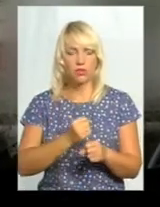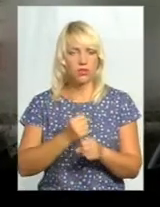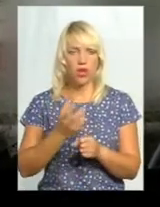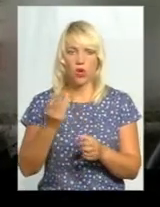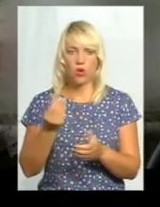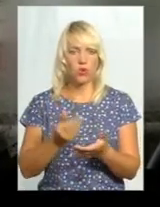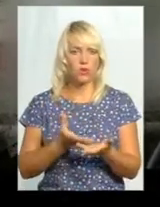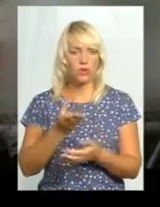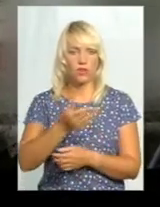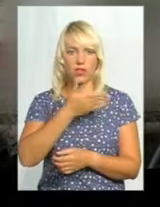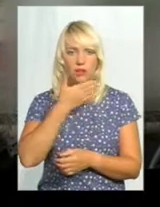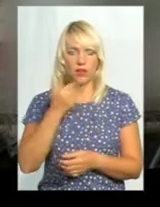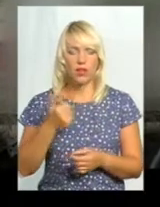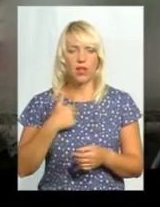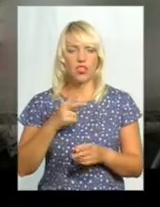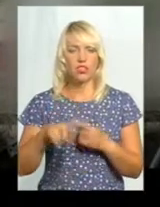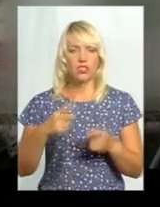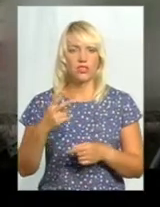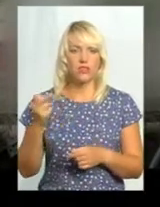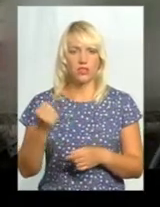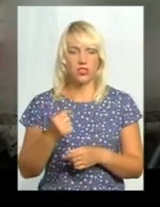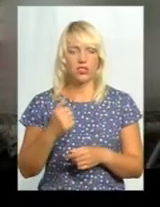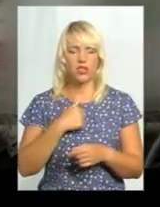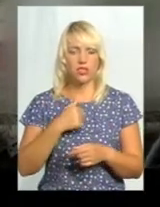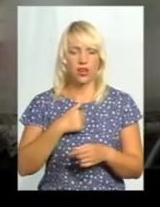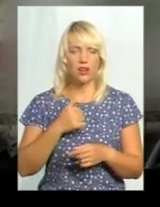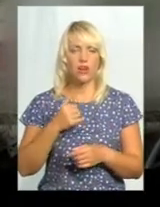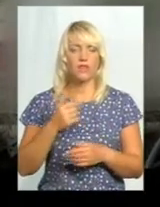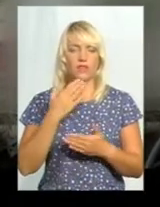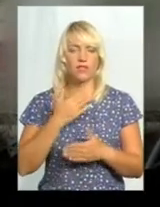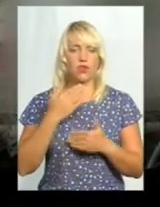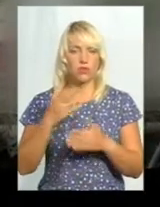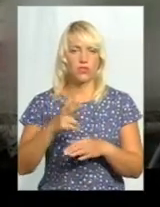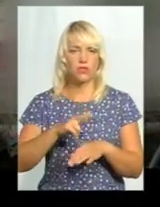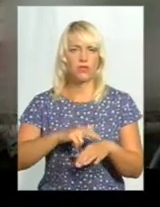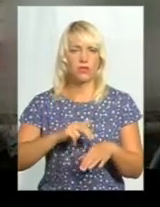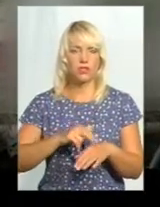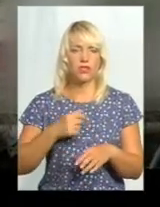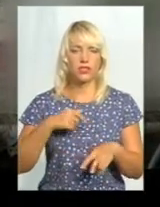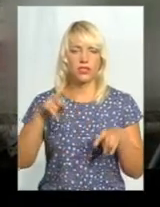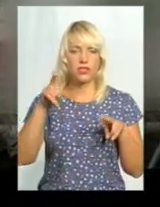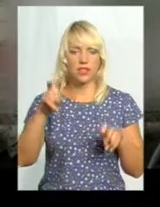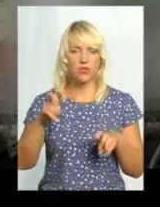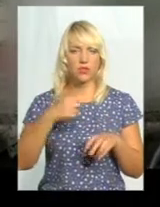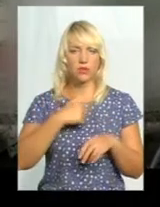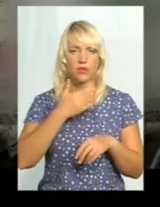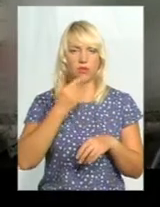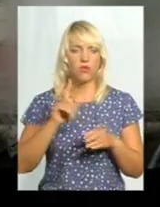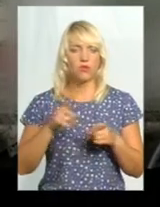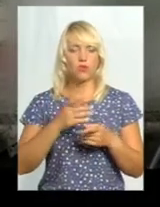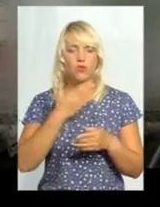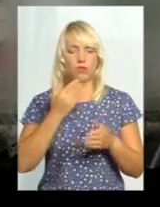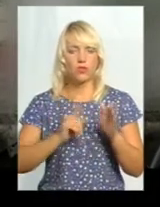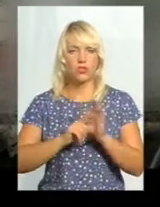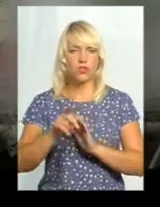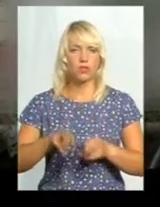неділя через дві я звернувся в правоохоронні органи. Статусу від торгівлі патрультів я не маю, тому що не порушується кримінальна справа.